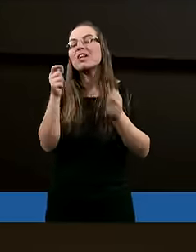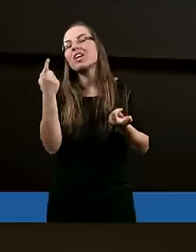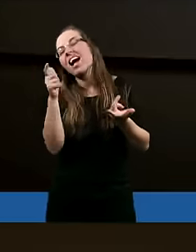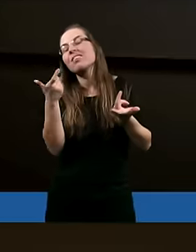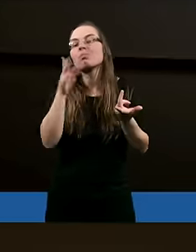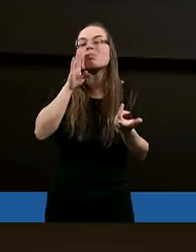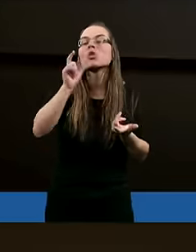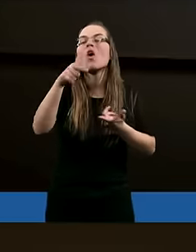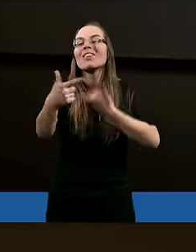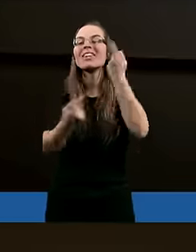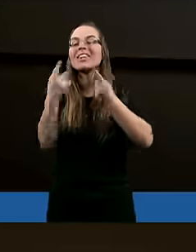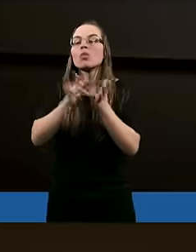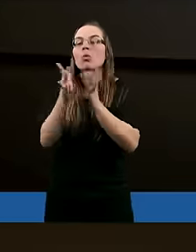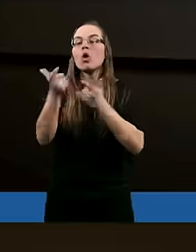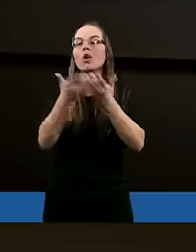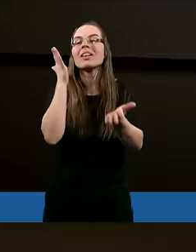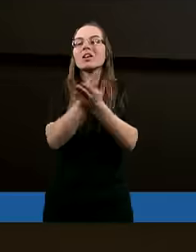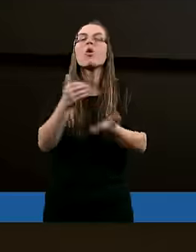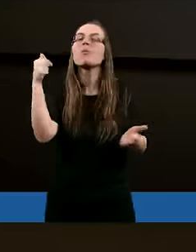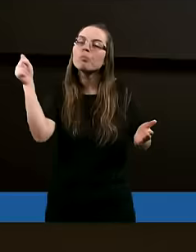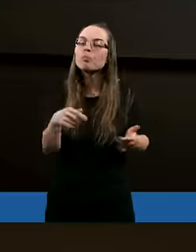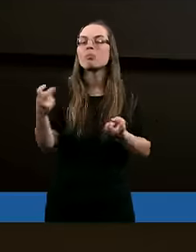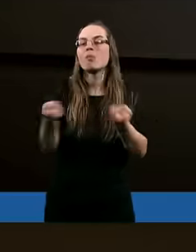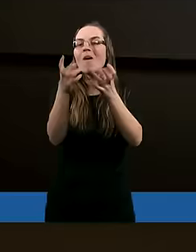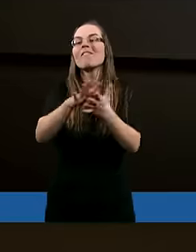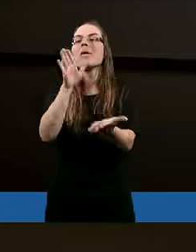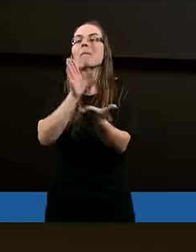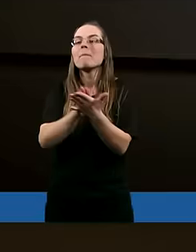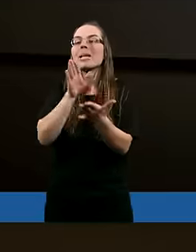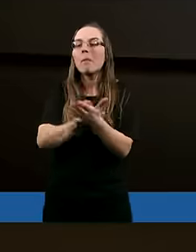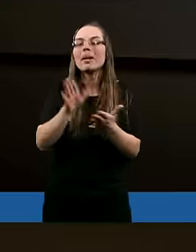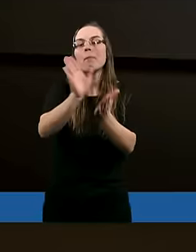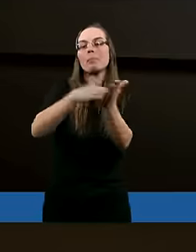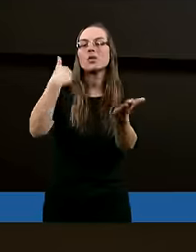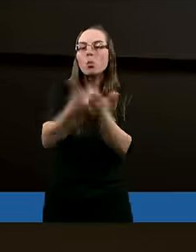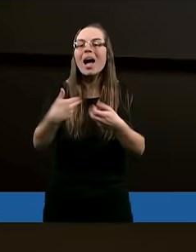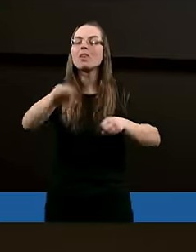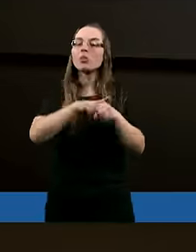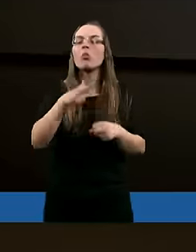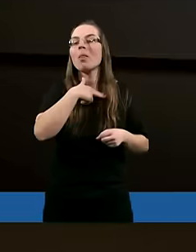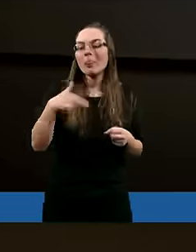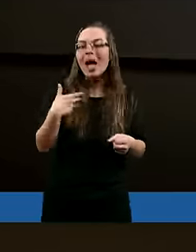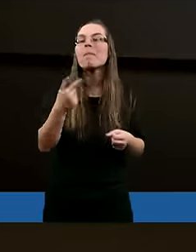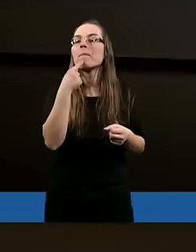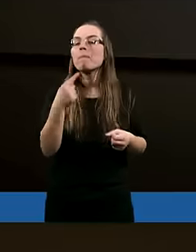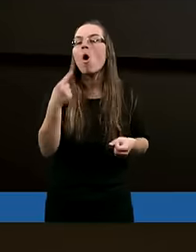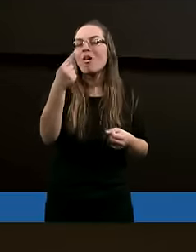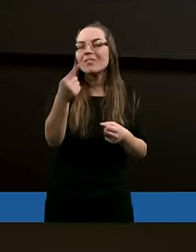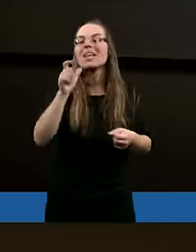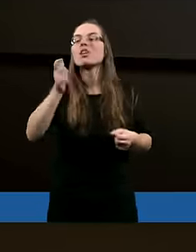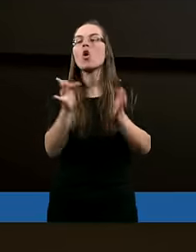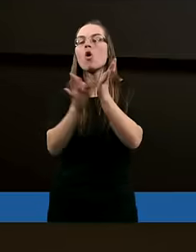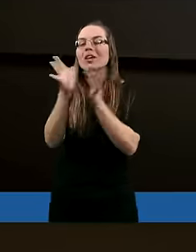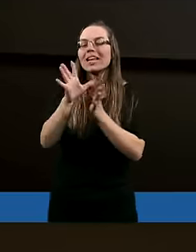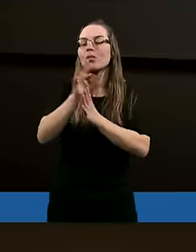co by Jezus w tej sytuacji robił, tylko musimy poszukać w Biblii takiego przykładu, który nam powie, co